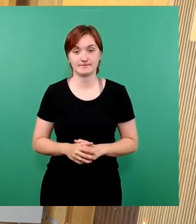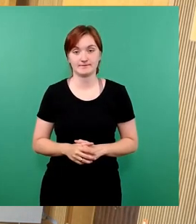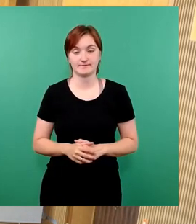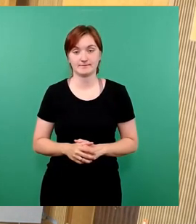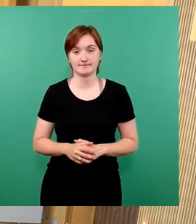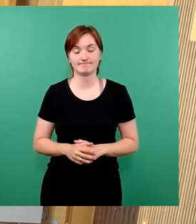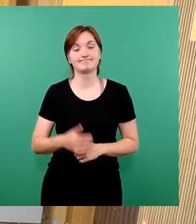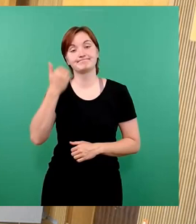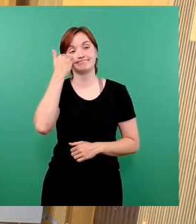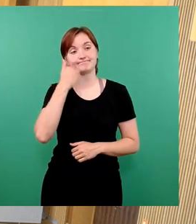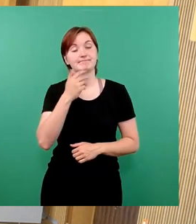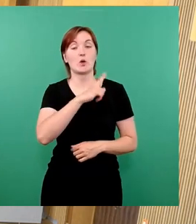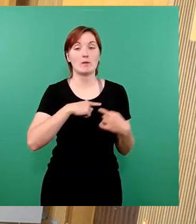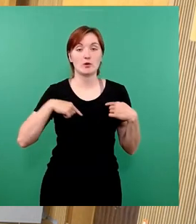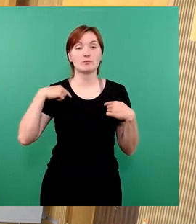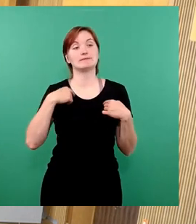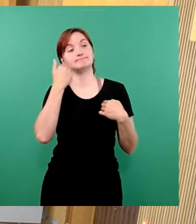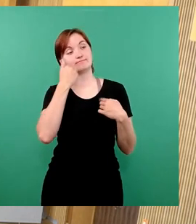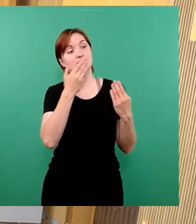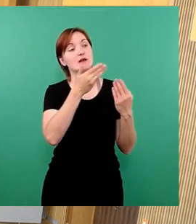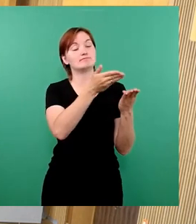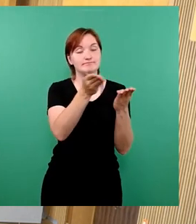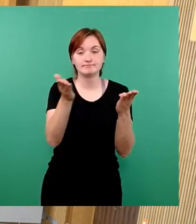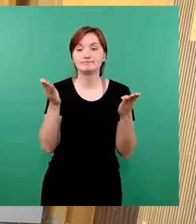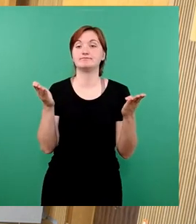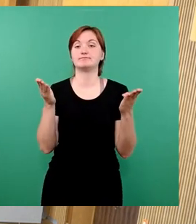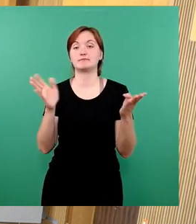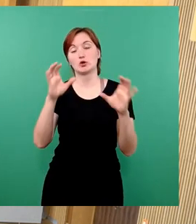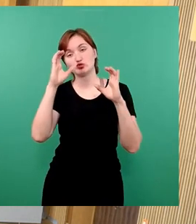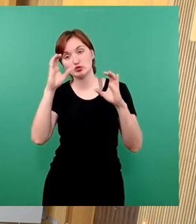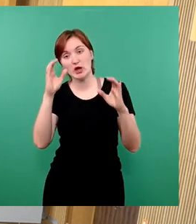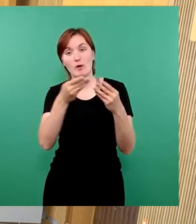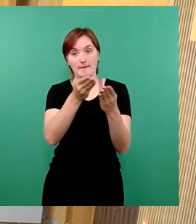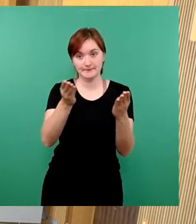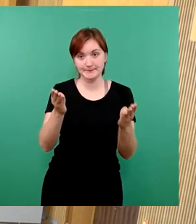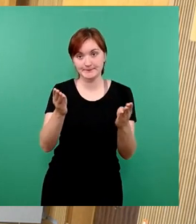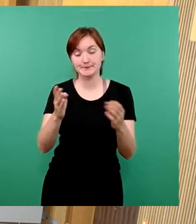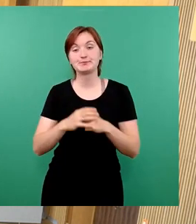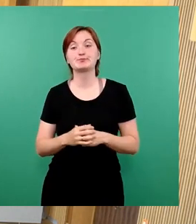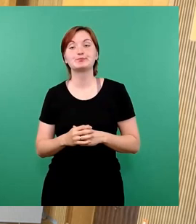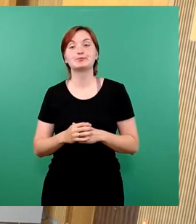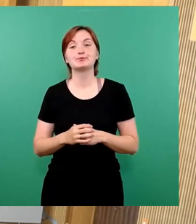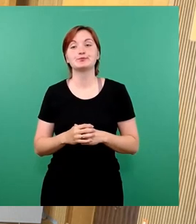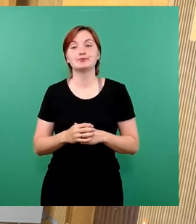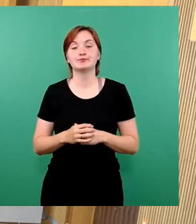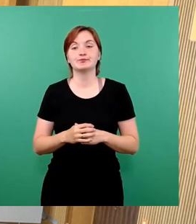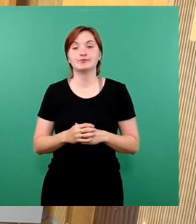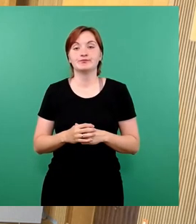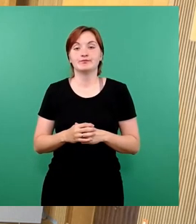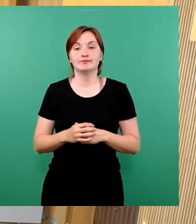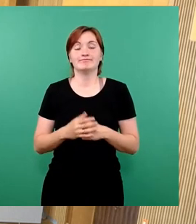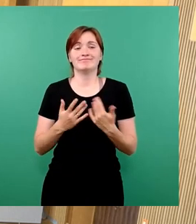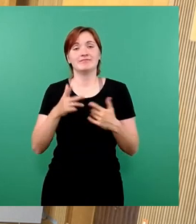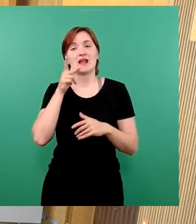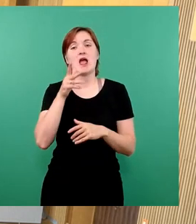Sehr geehrter Herr Oberbürgermeister, liebe Kolleginnen und Kollegen, liebe Zuschauerinnen im Stream. Herr Blüttner,